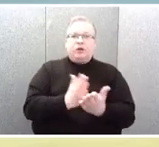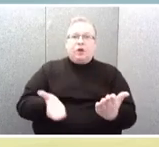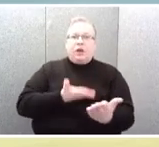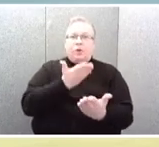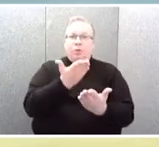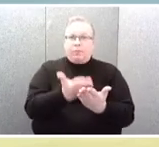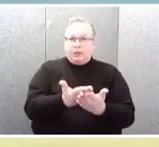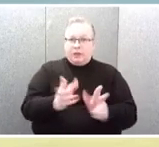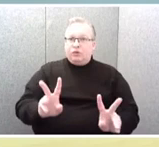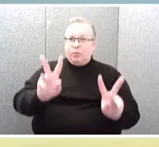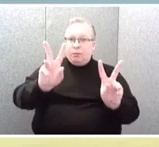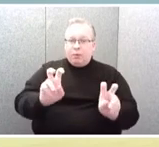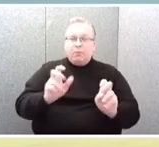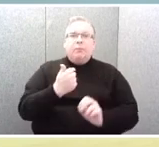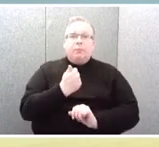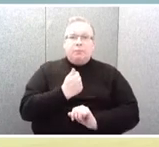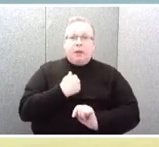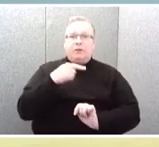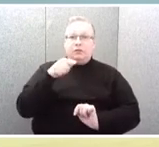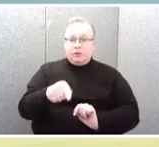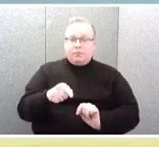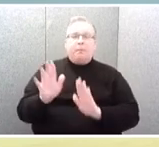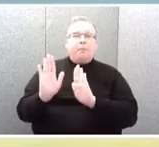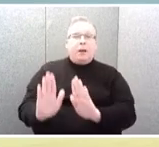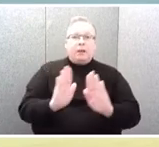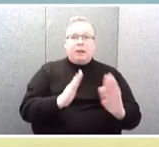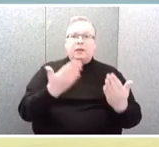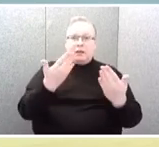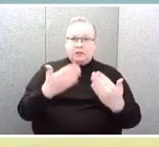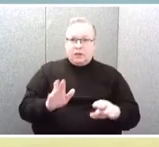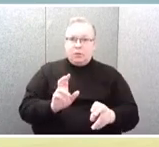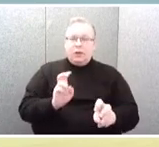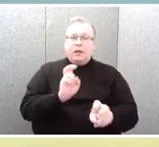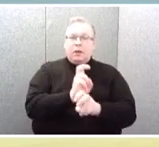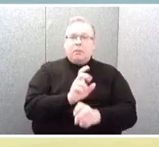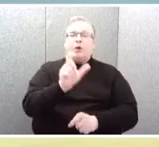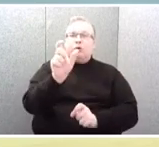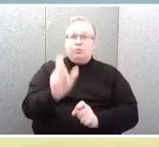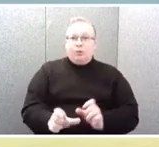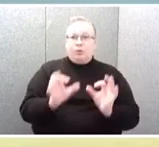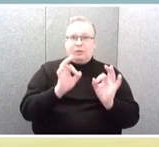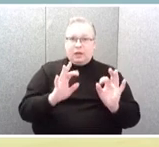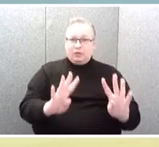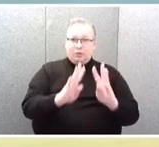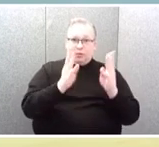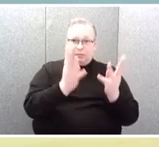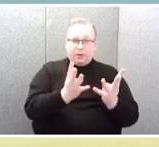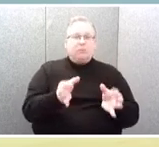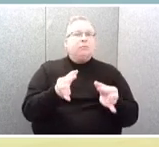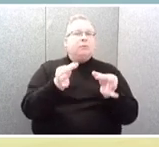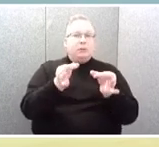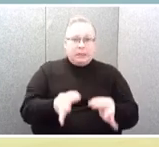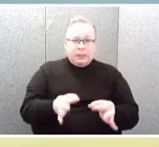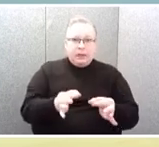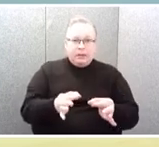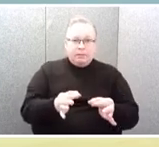tai mes dėl šios situacijos irgi jau kreipėmės į Žmogaus teisių komitetą ir tikrai inicijuosime ir